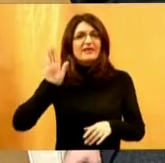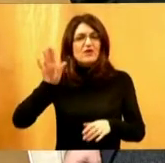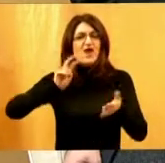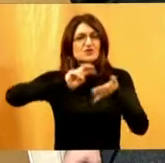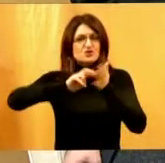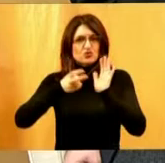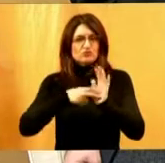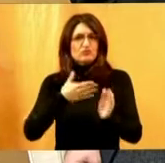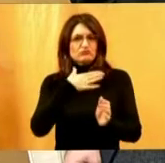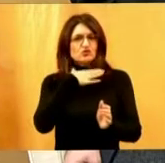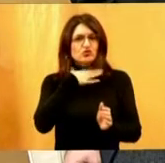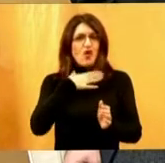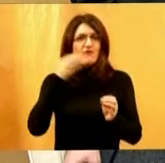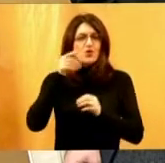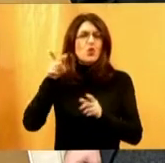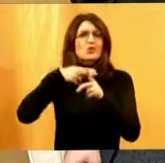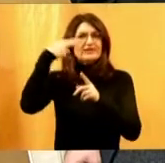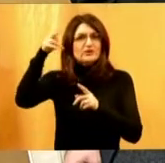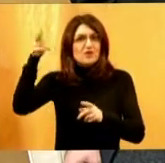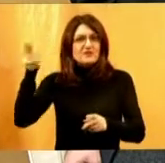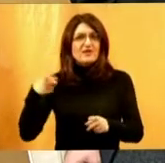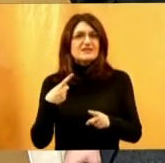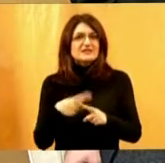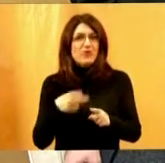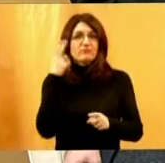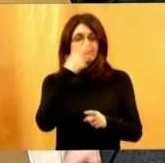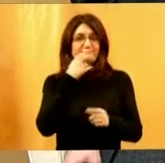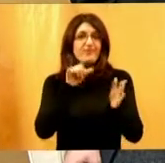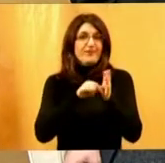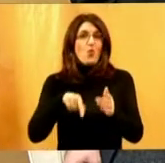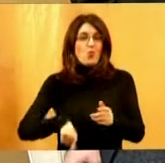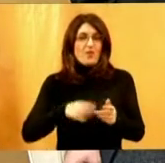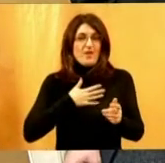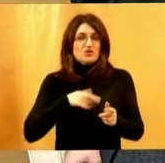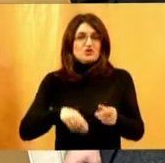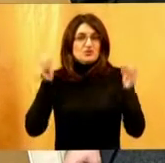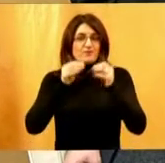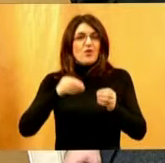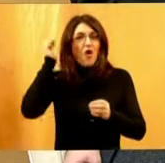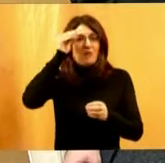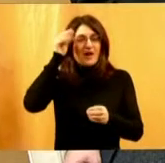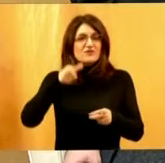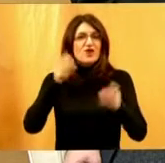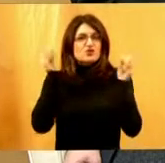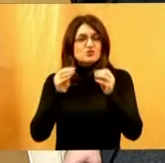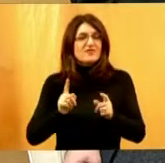stručno usavršavanje u inozemstvu jer naravno kod nas u sustavu, u obrazovnom sustavu nije moguće ni